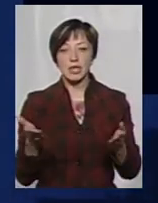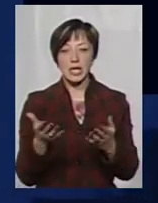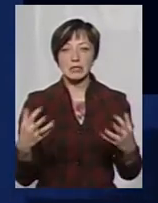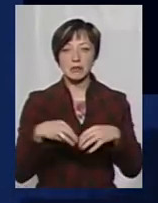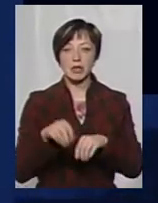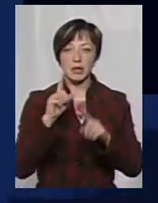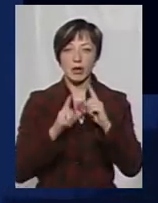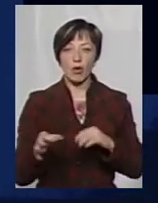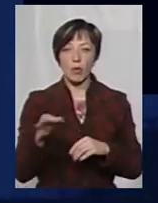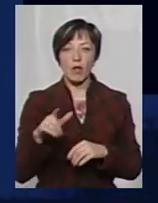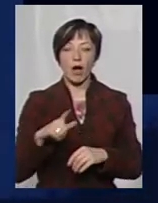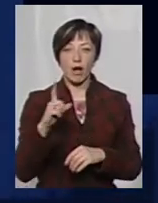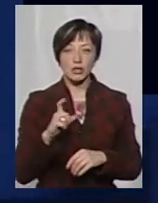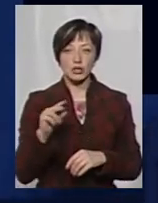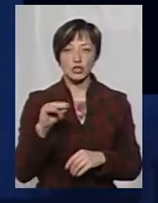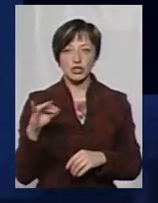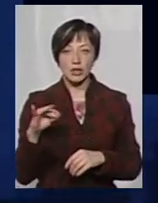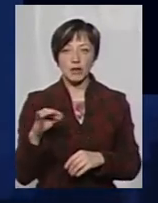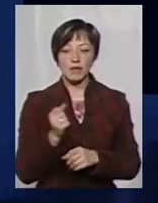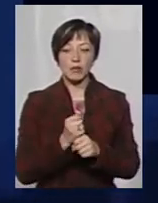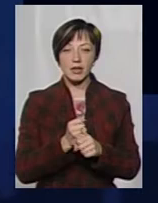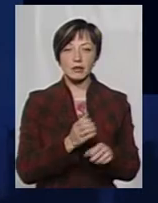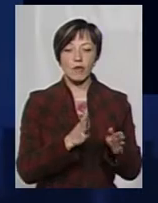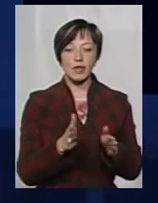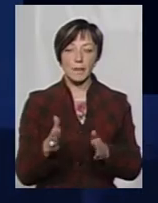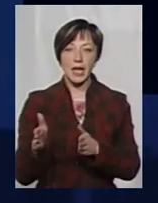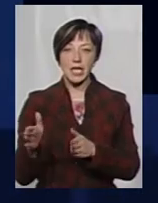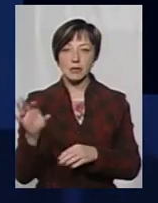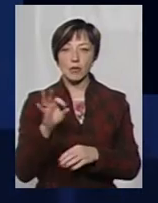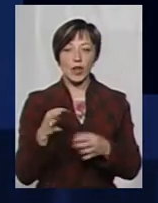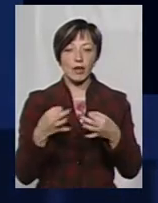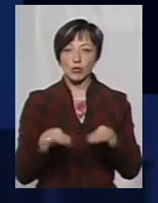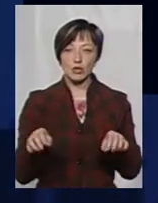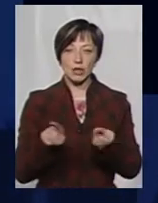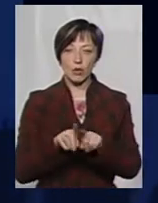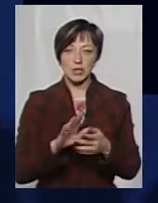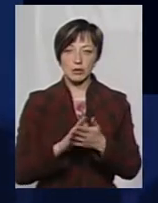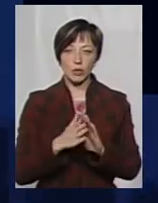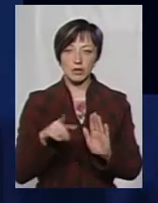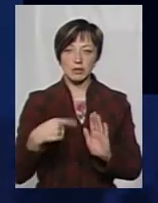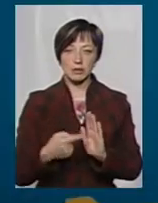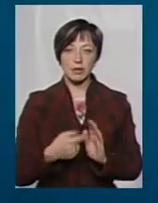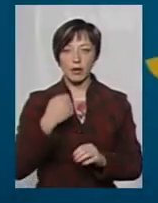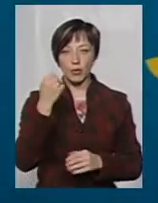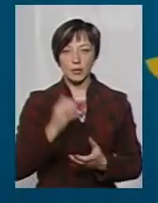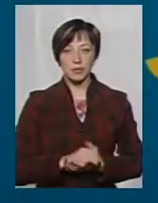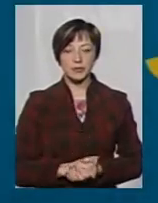спільна нарада з облгазом? І чи відпрацьований механізм щодо недопущення такої ситуації? Дякую.